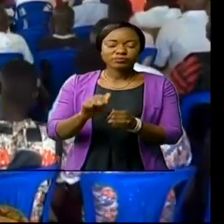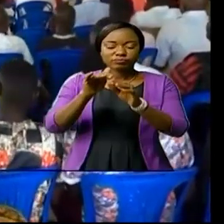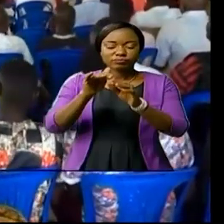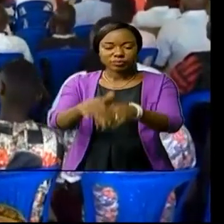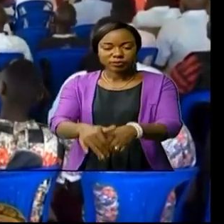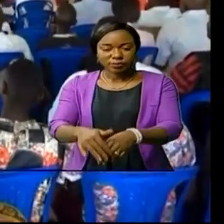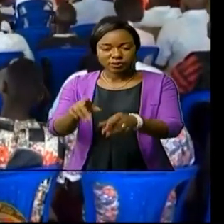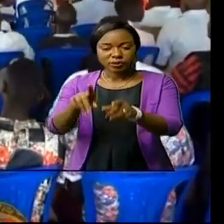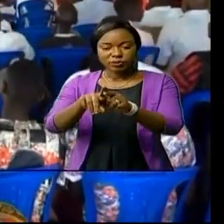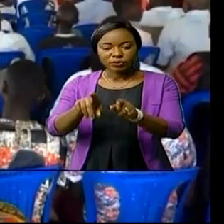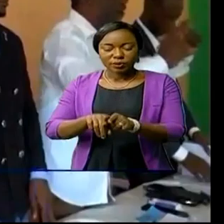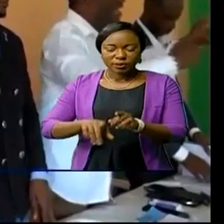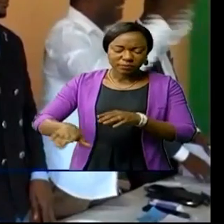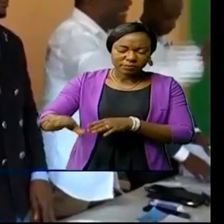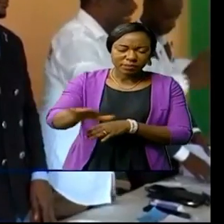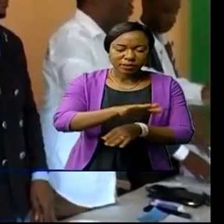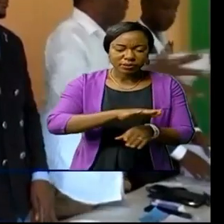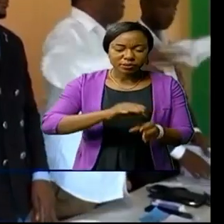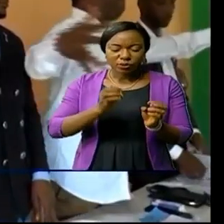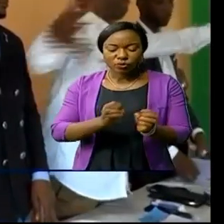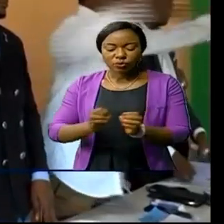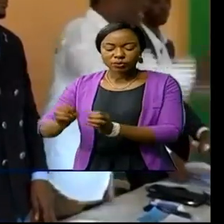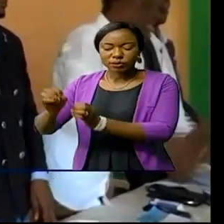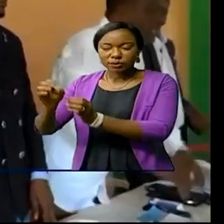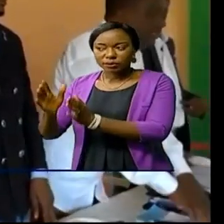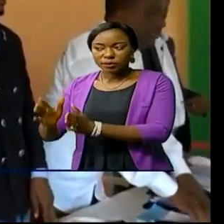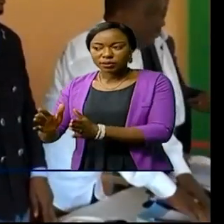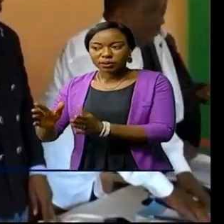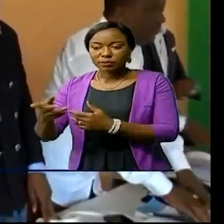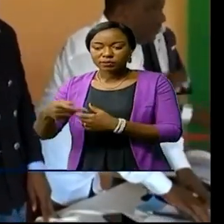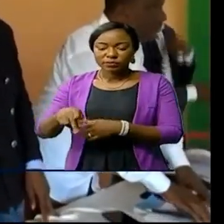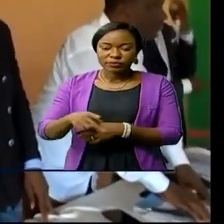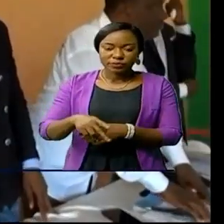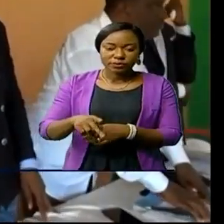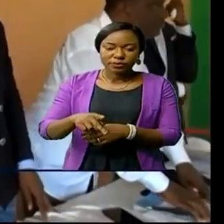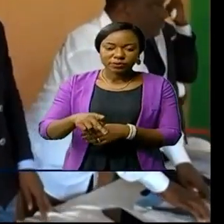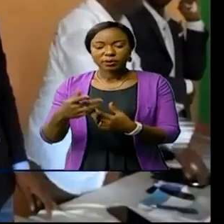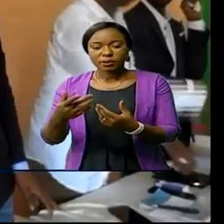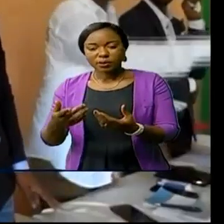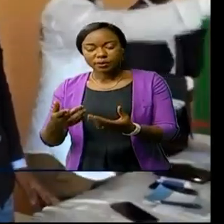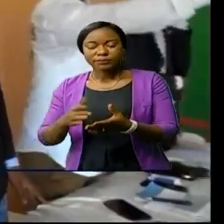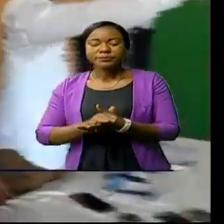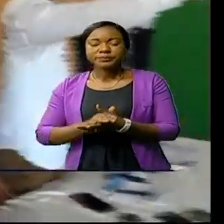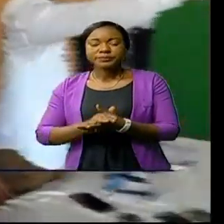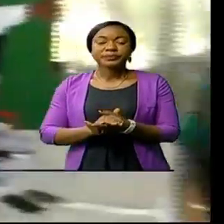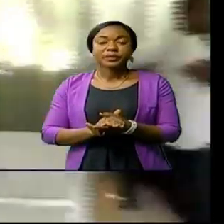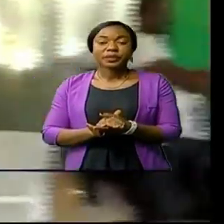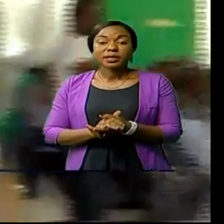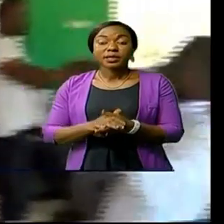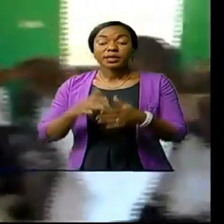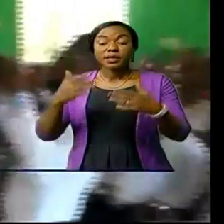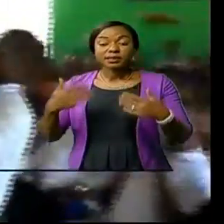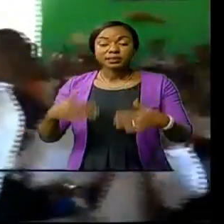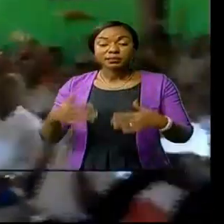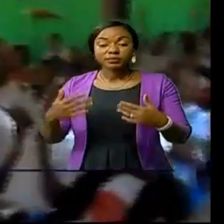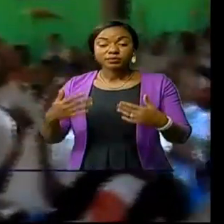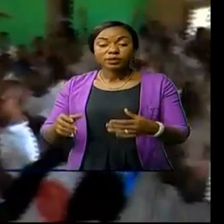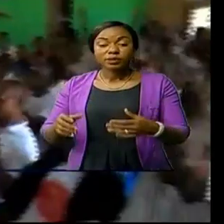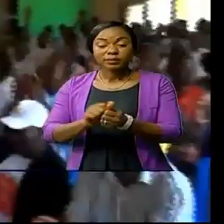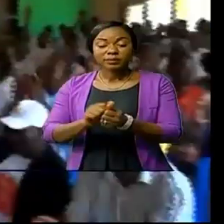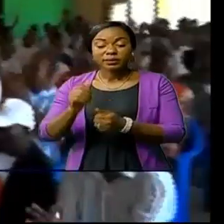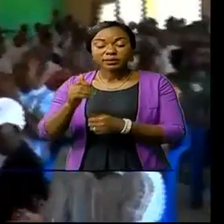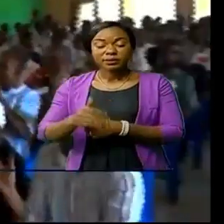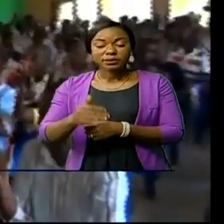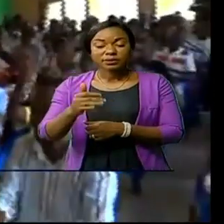postes dans toutes les coordinations provinciales, urbaines et territoriales. La cérémonie s'est déroulée en présence